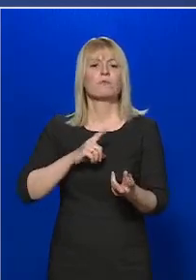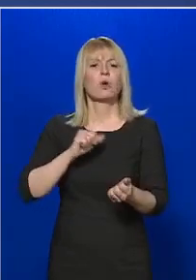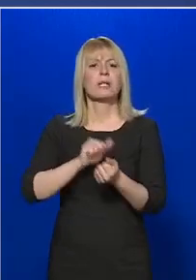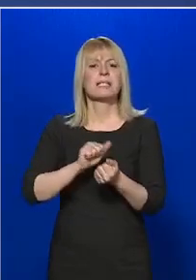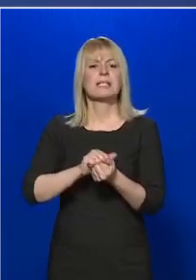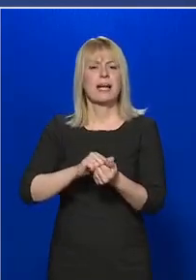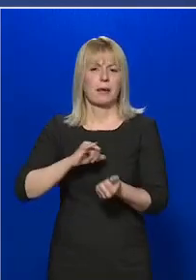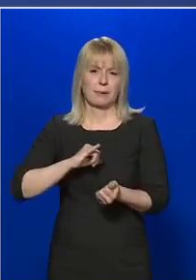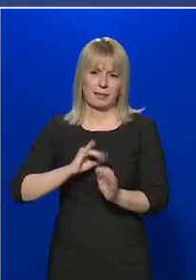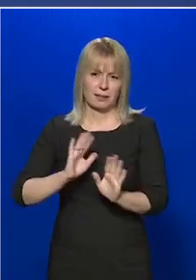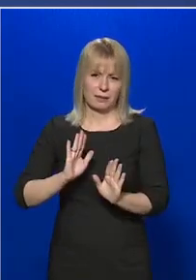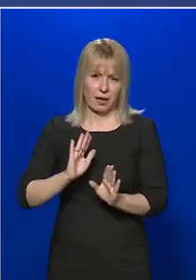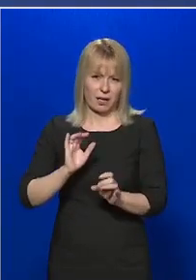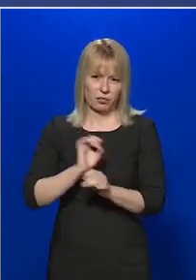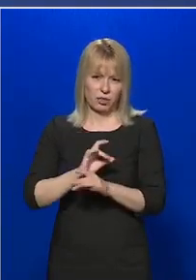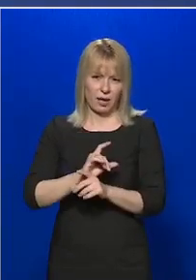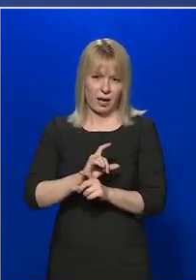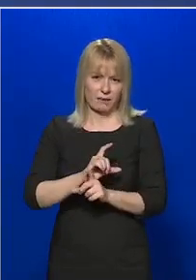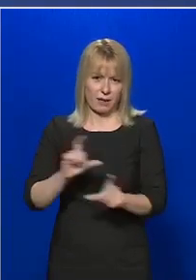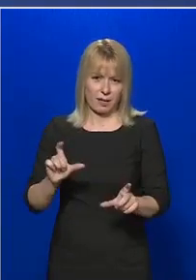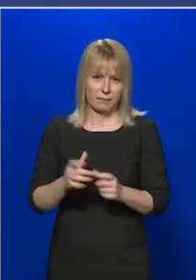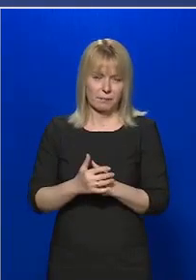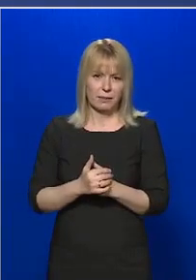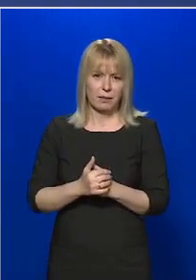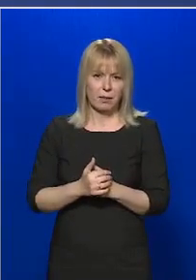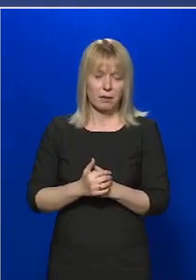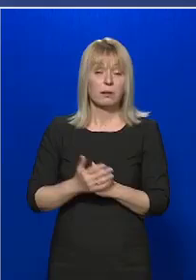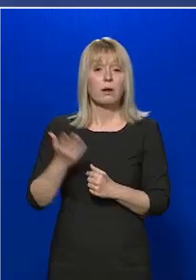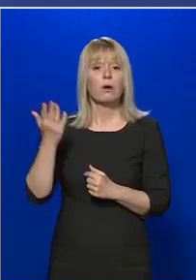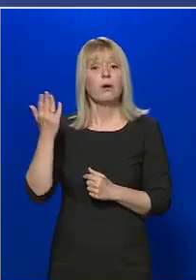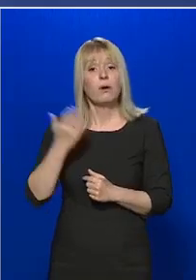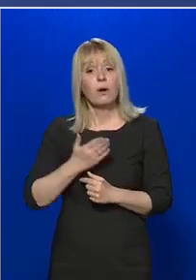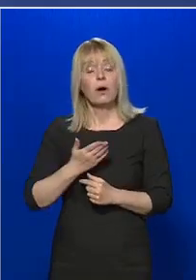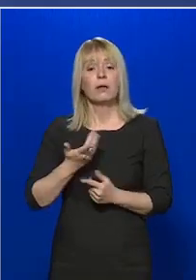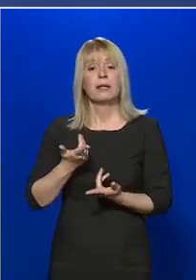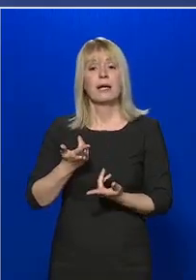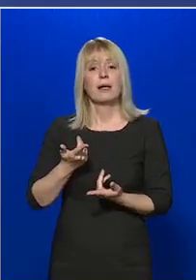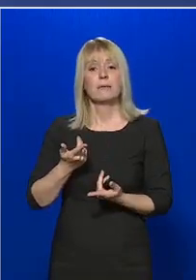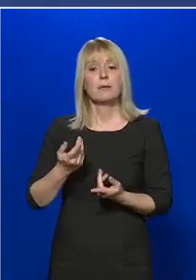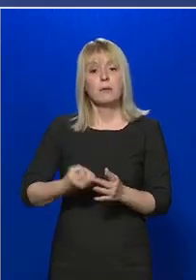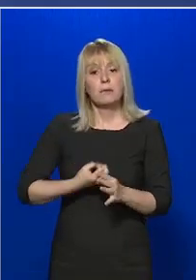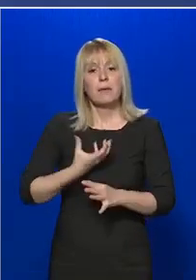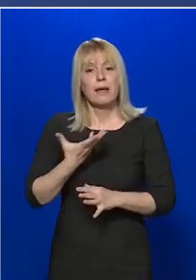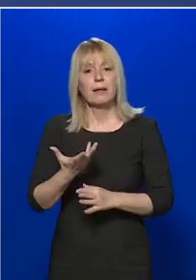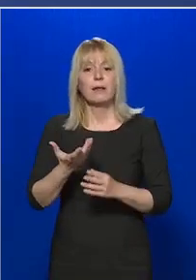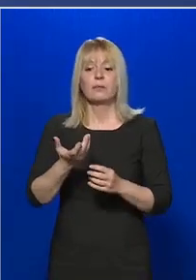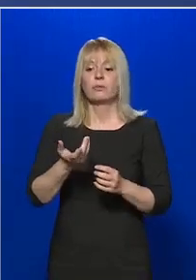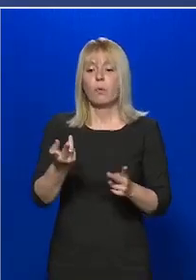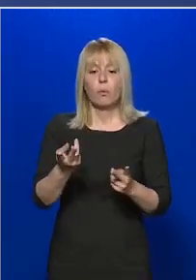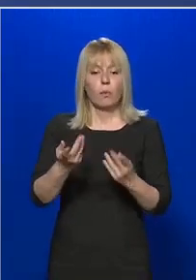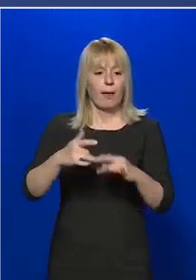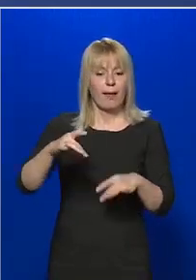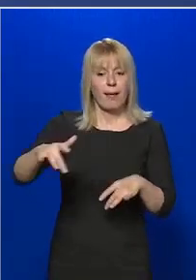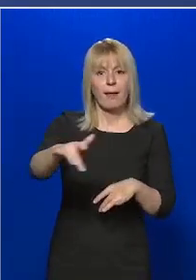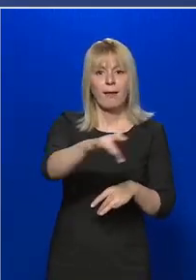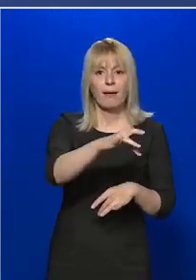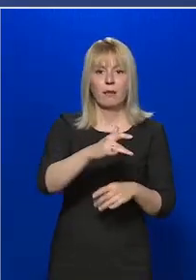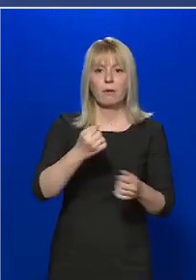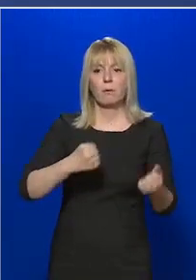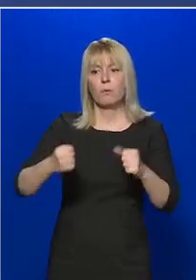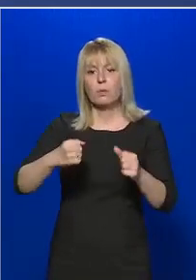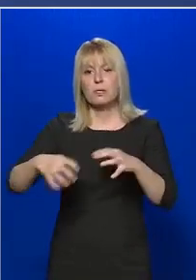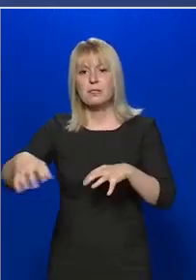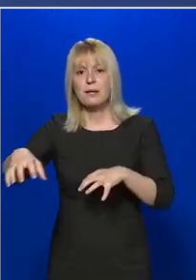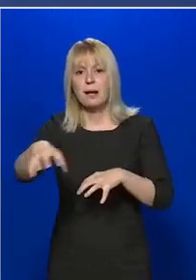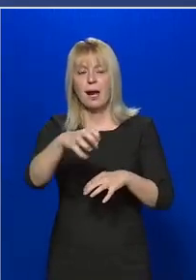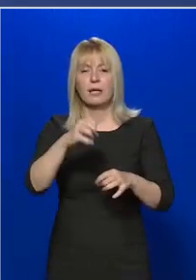érdekesek járványügyi szempontból, hanem a megjelenési helyek, a mozgások és